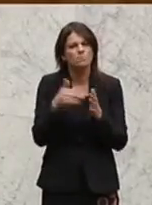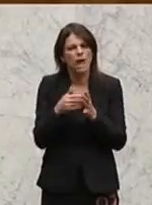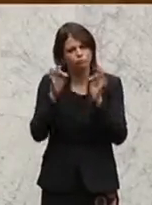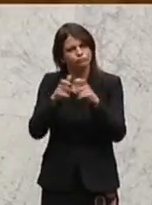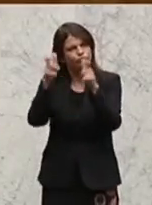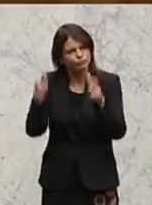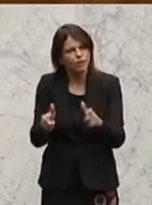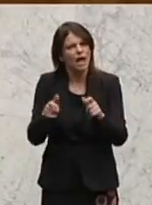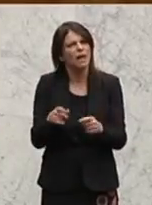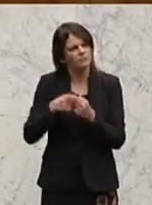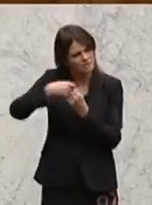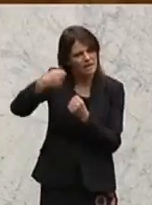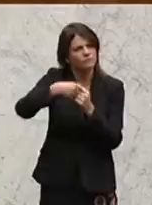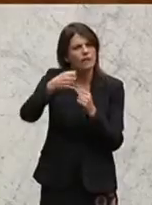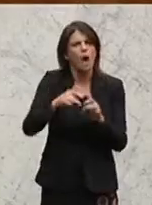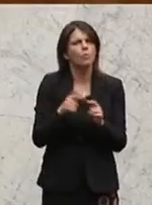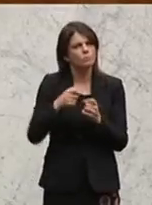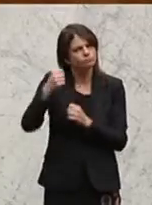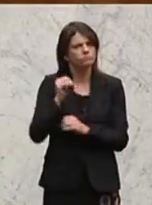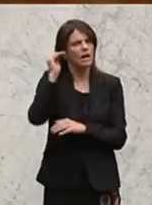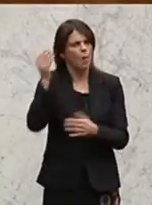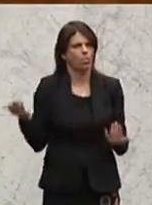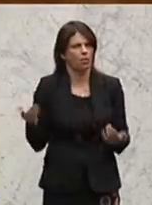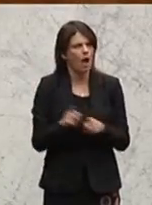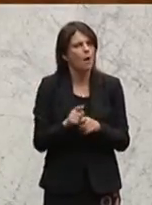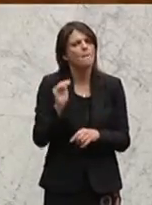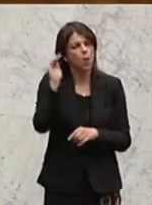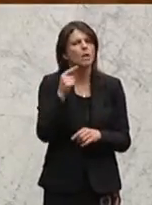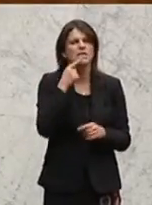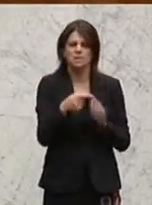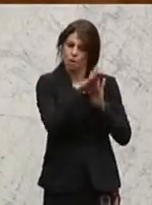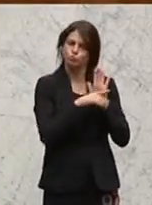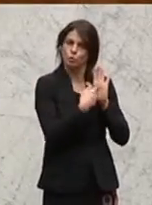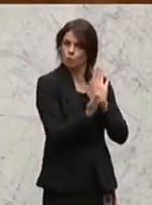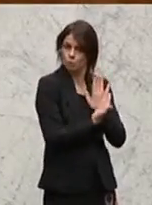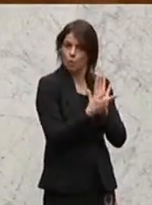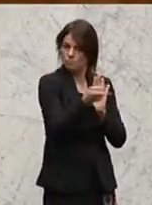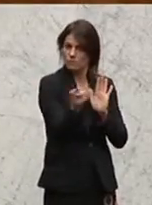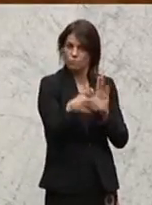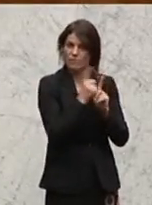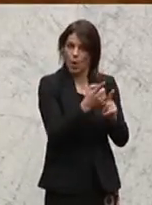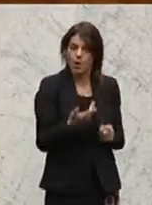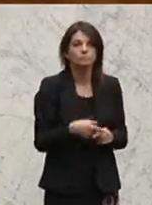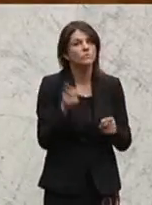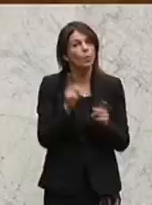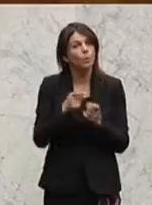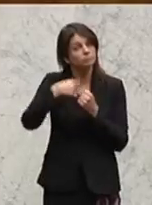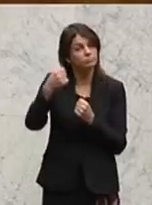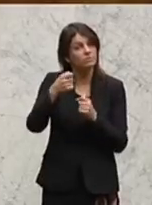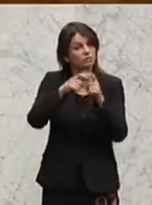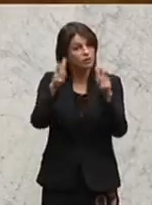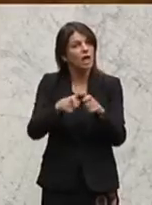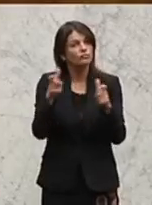notifizierten Behörden. Die Behörden geben die Richtlinien vor und die notifizierten Stellen